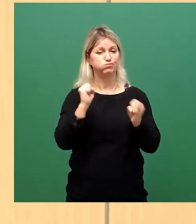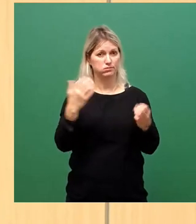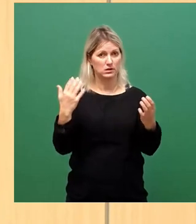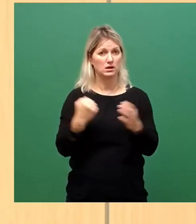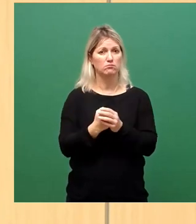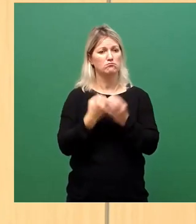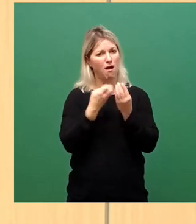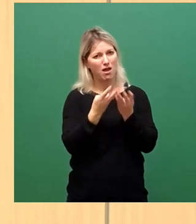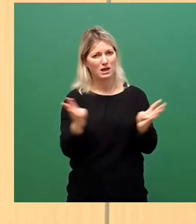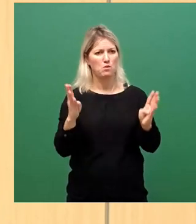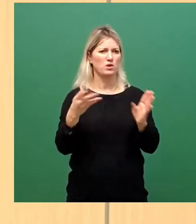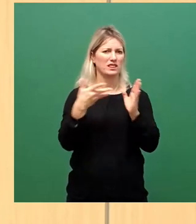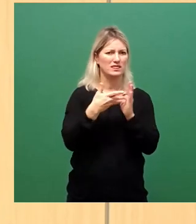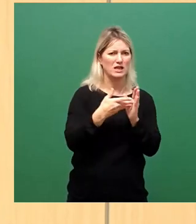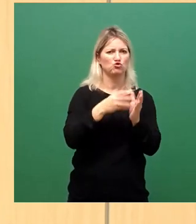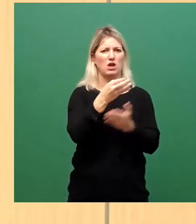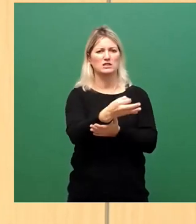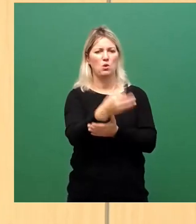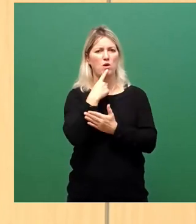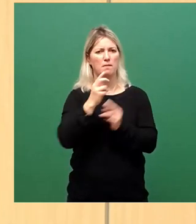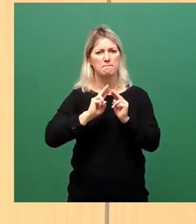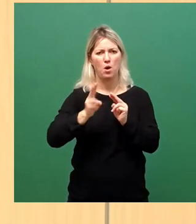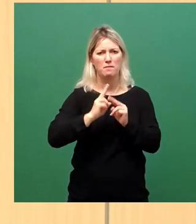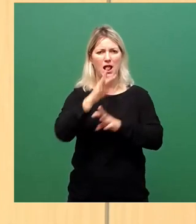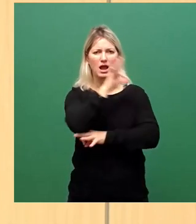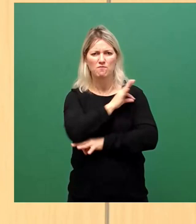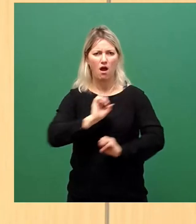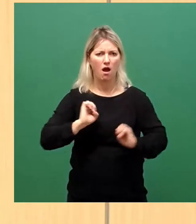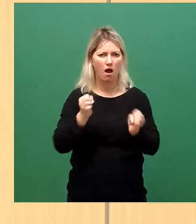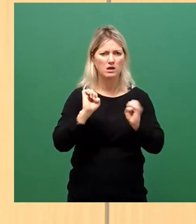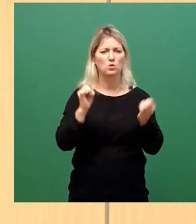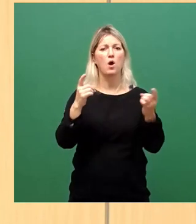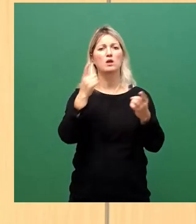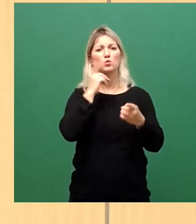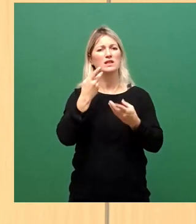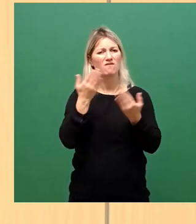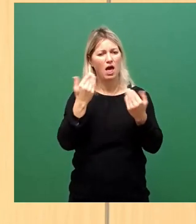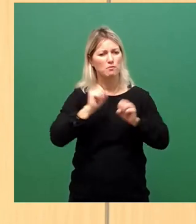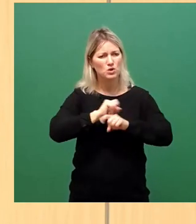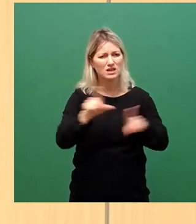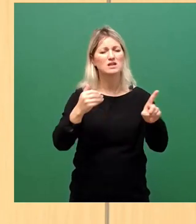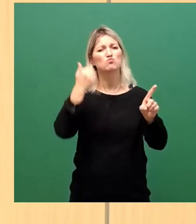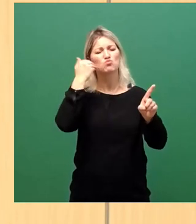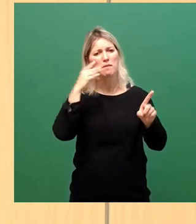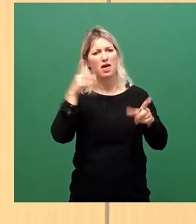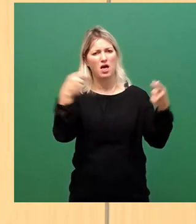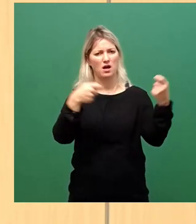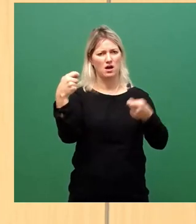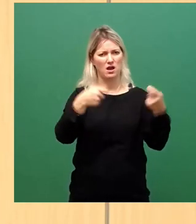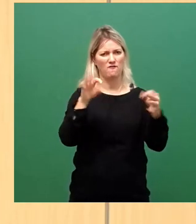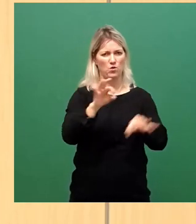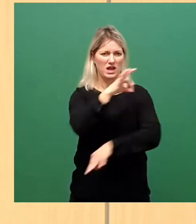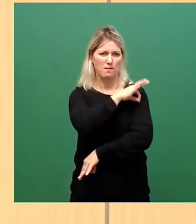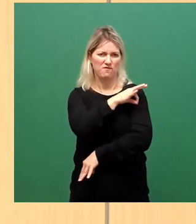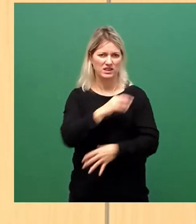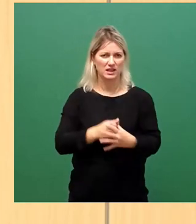Teststationen, die mobile Impfaktionen und immer wieder beim Land dafür geworben, mehr in das Impfen zu investieren. Es ist auch klar, dass